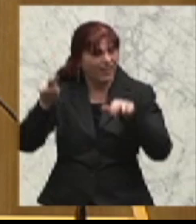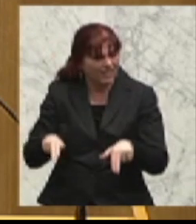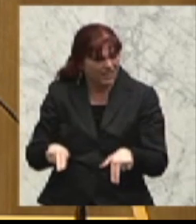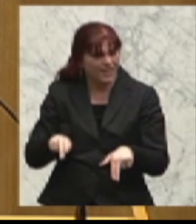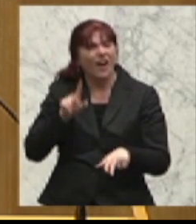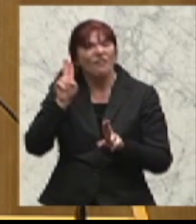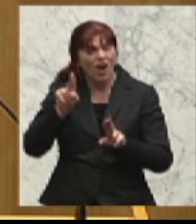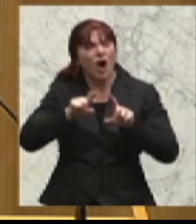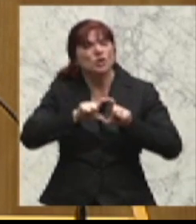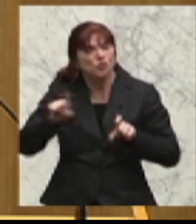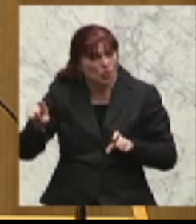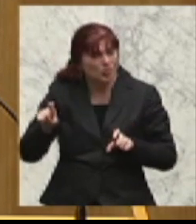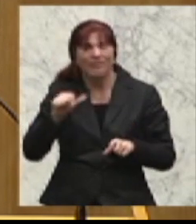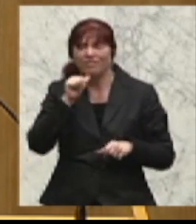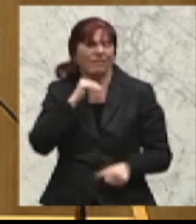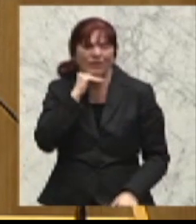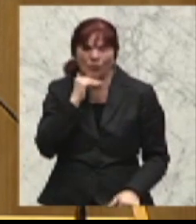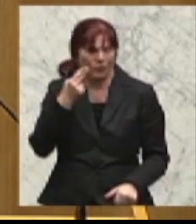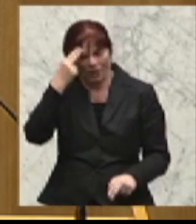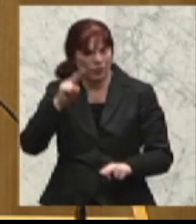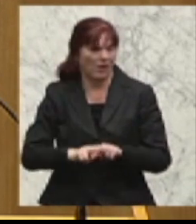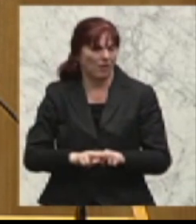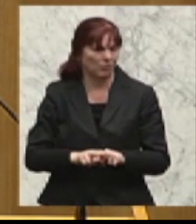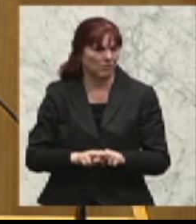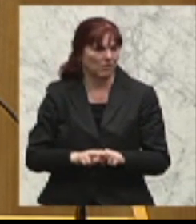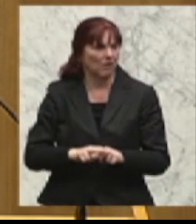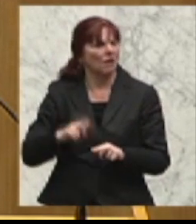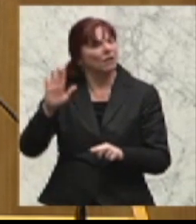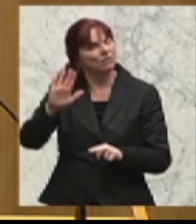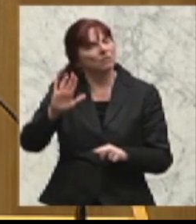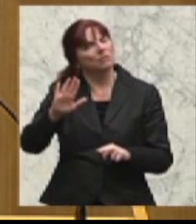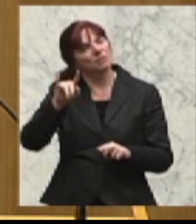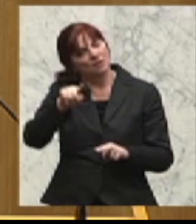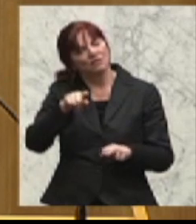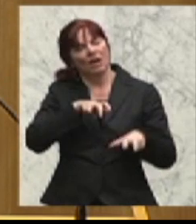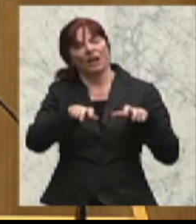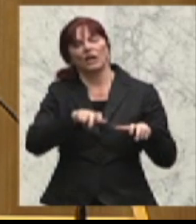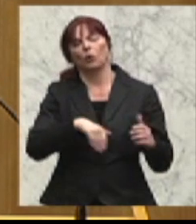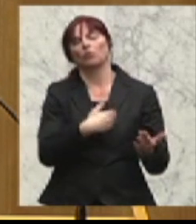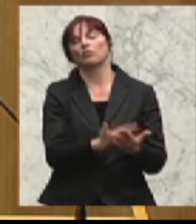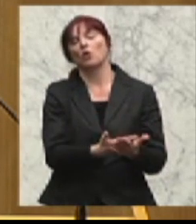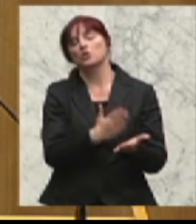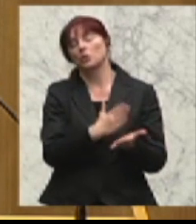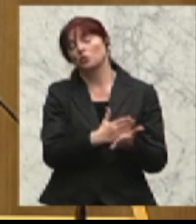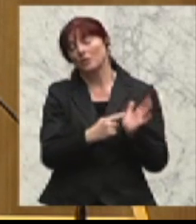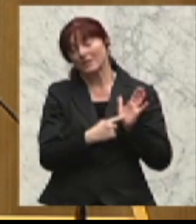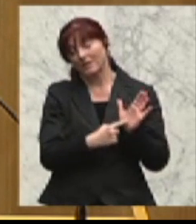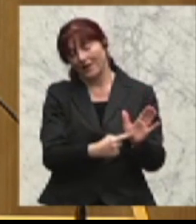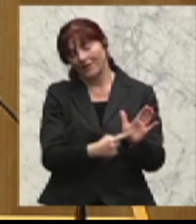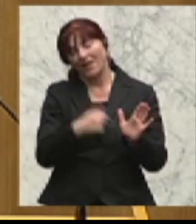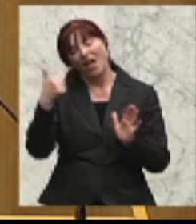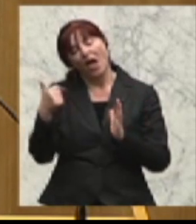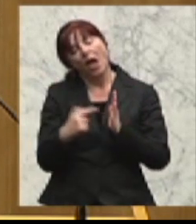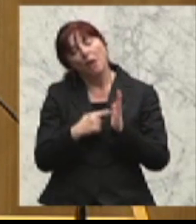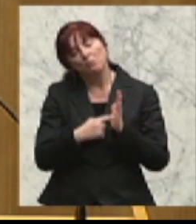tatsächlichen Verurteilung gereichen würde. Ihr Vorschlag oder dieser Regierungsvorschlag zeigt, dass man hier einmal mehr